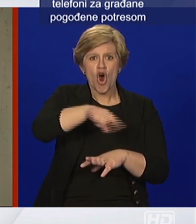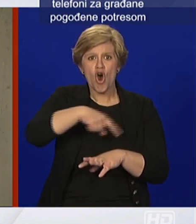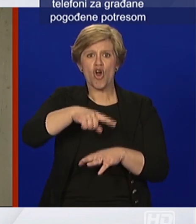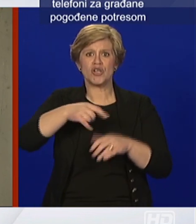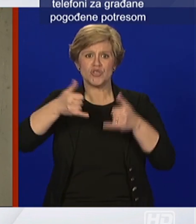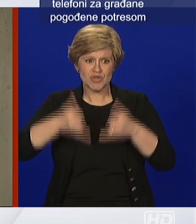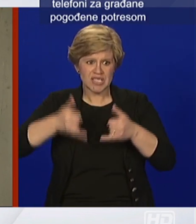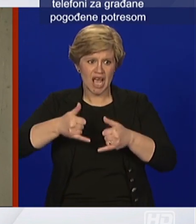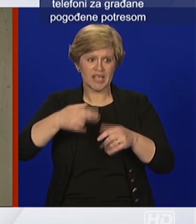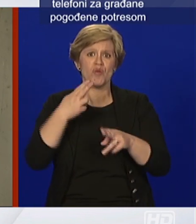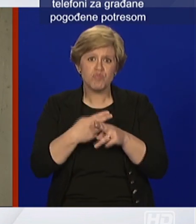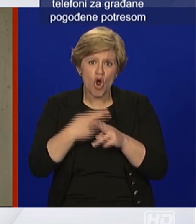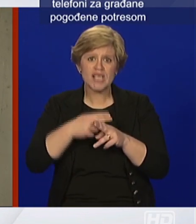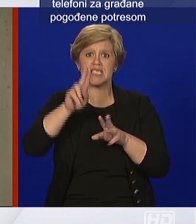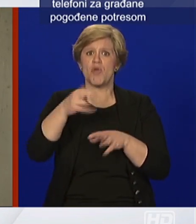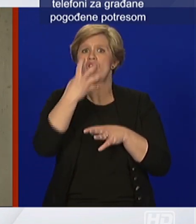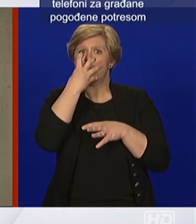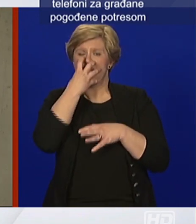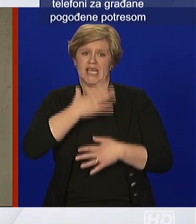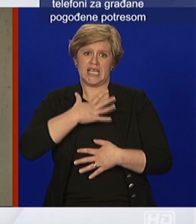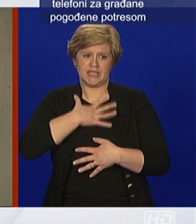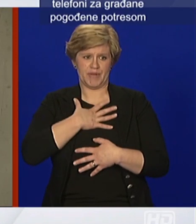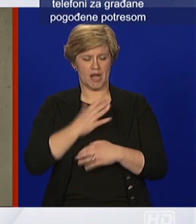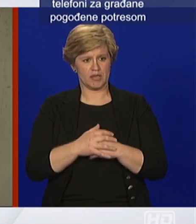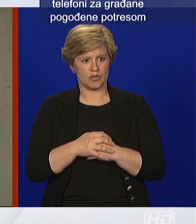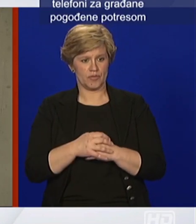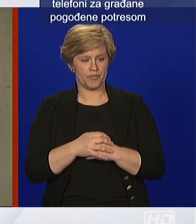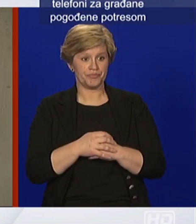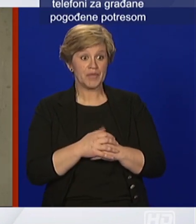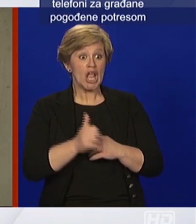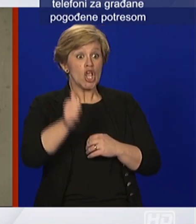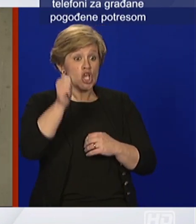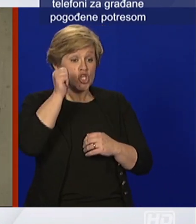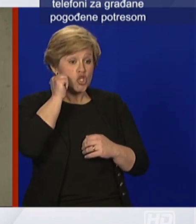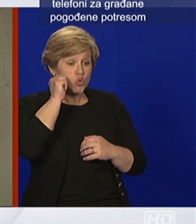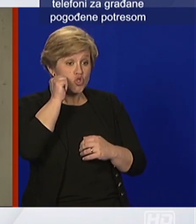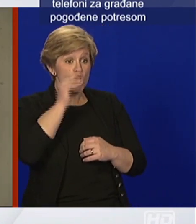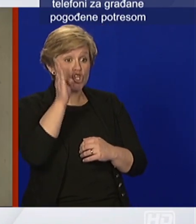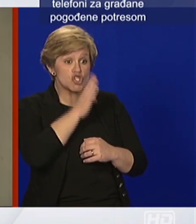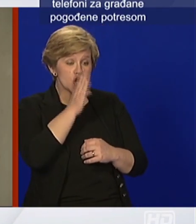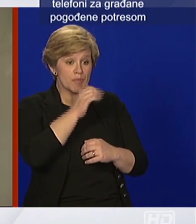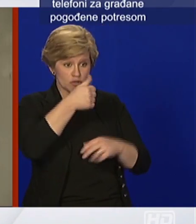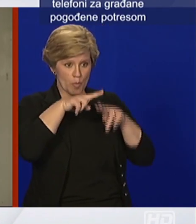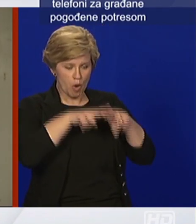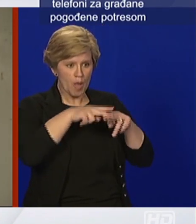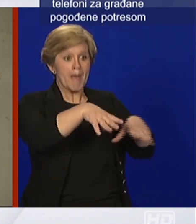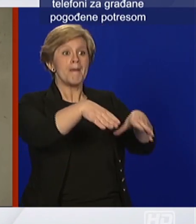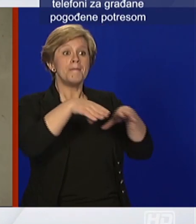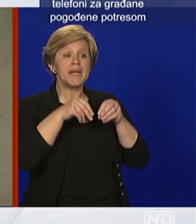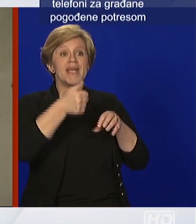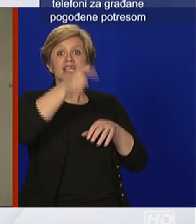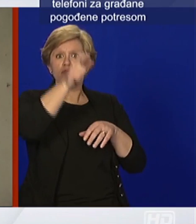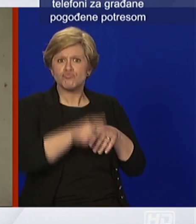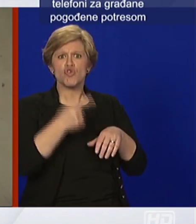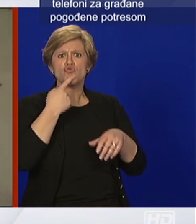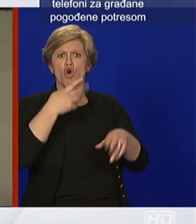bolesni ili na respiratoru Jučer je u Šibenjskoj opće bolnici primljen jedan pacijent koji je pozitivan koji